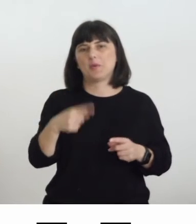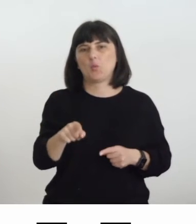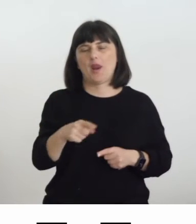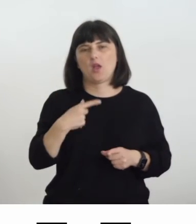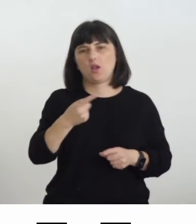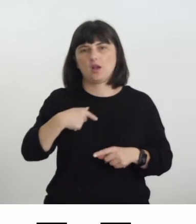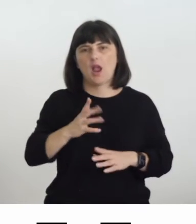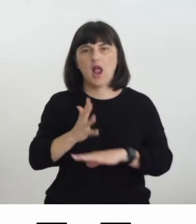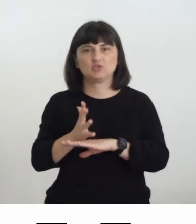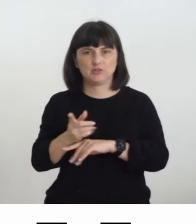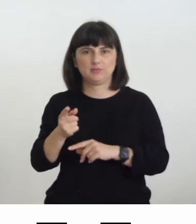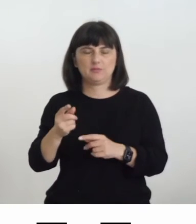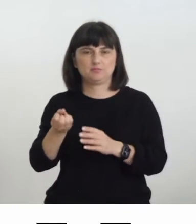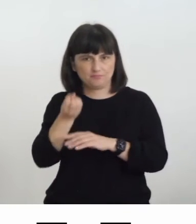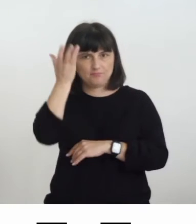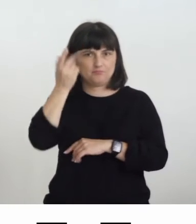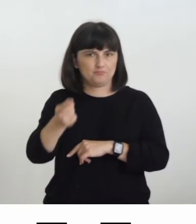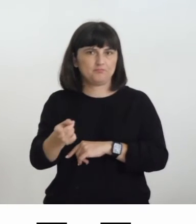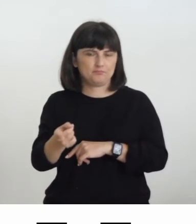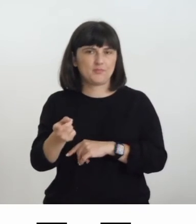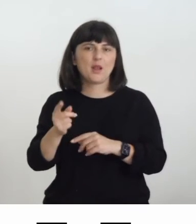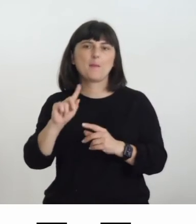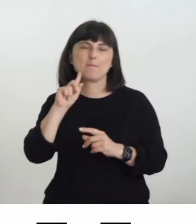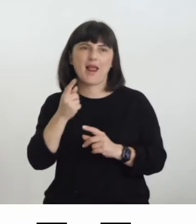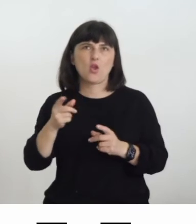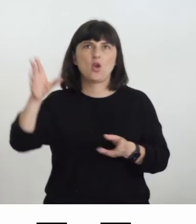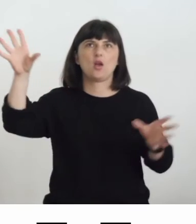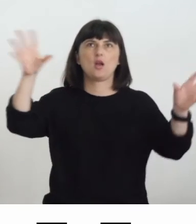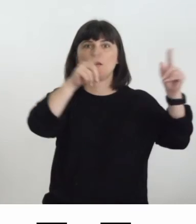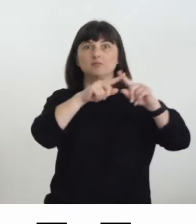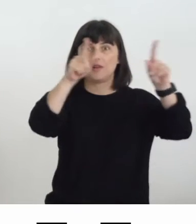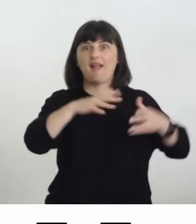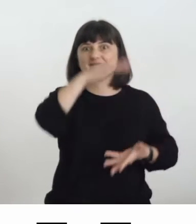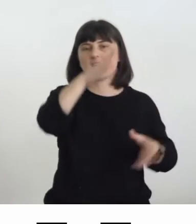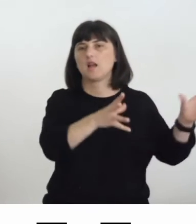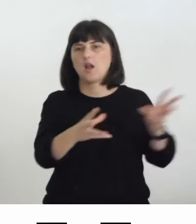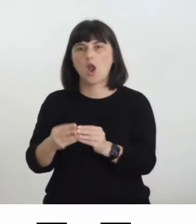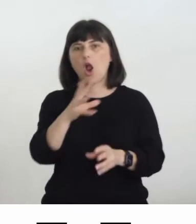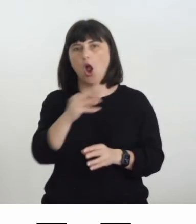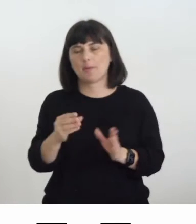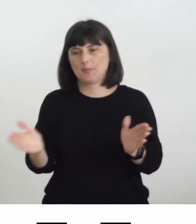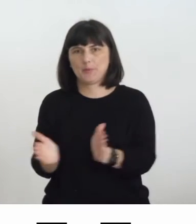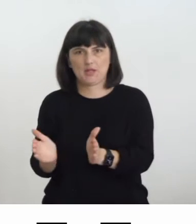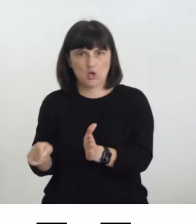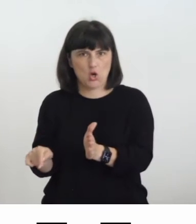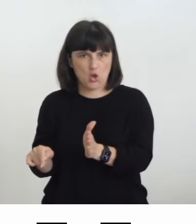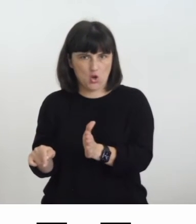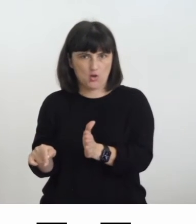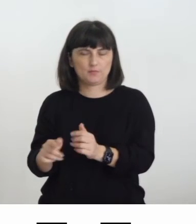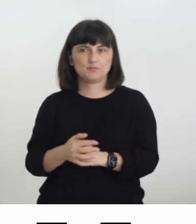un modello una ricostruzione di un modello in scala tra le attività